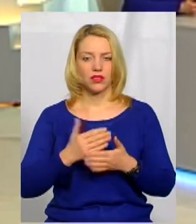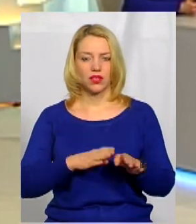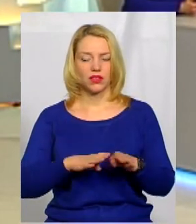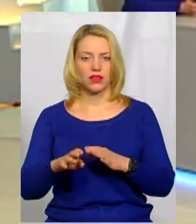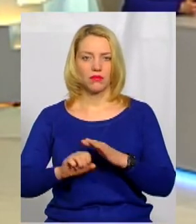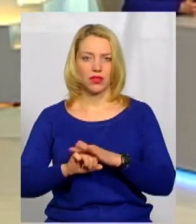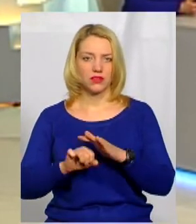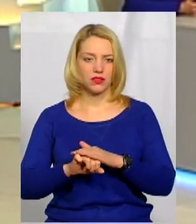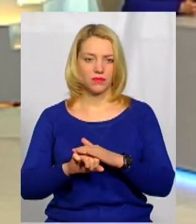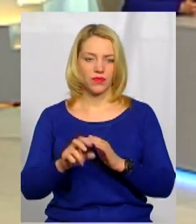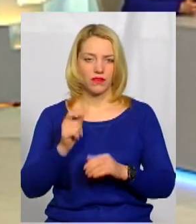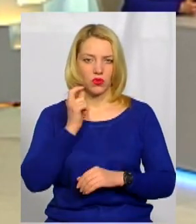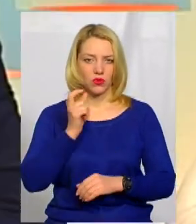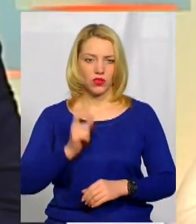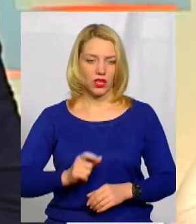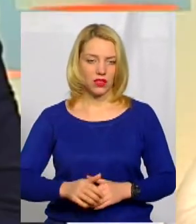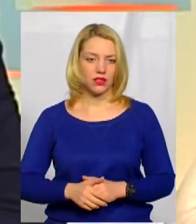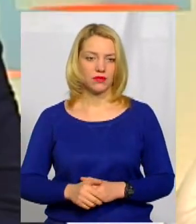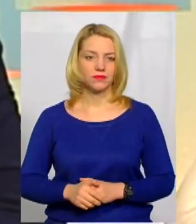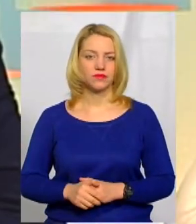база по Україні.